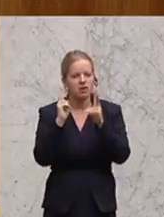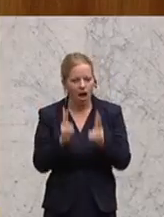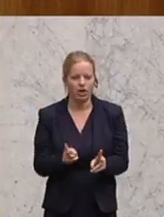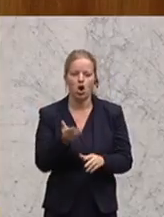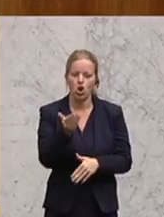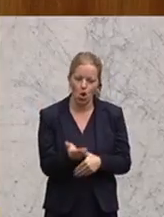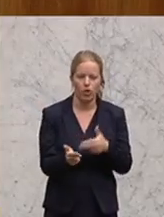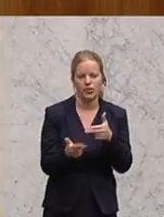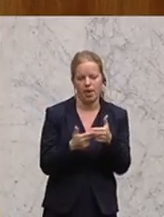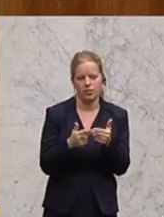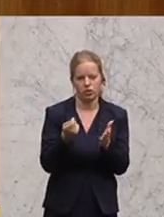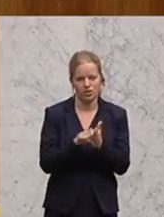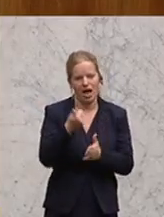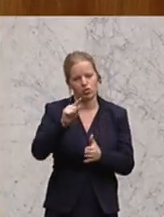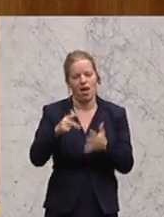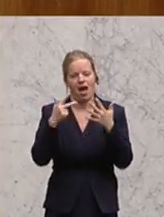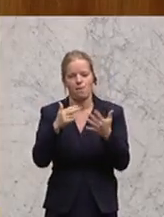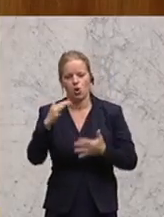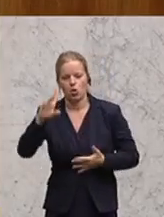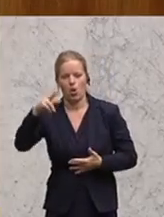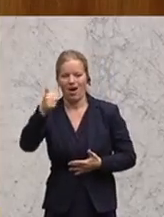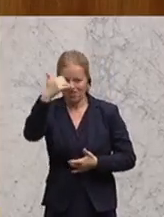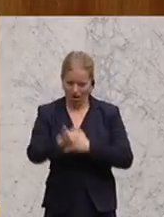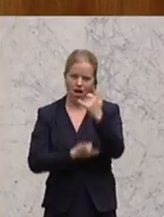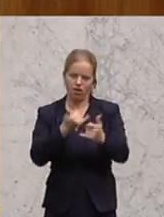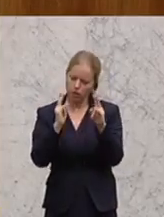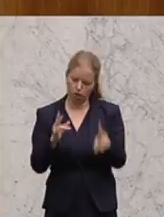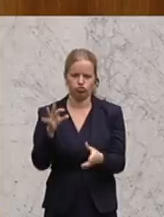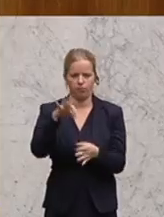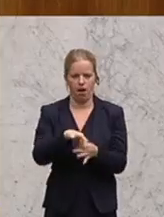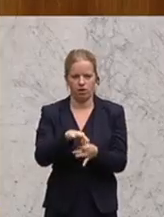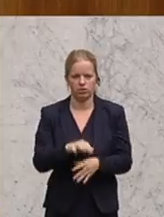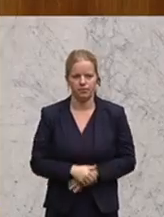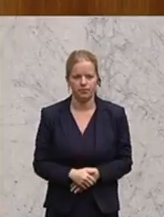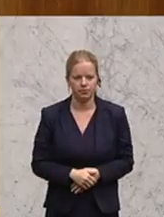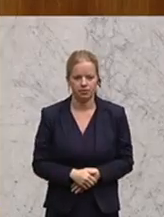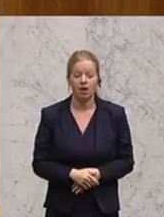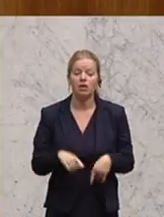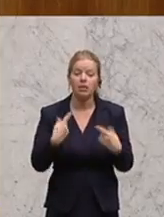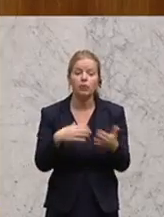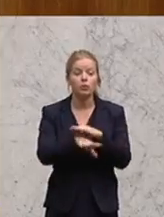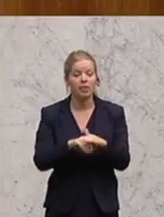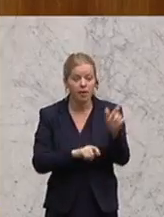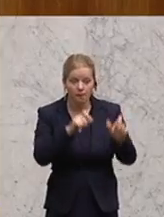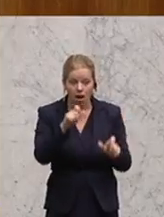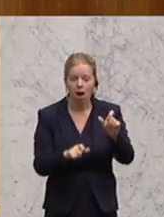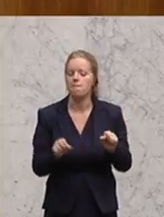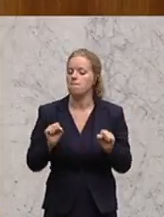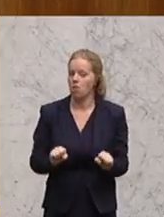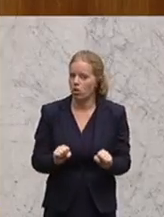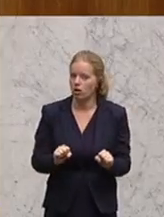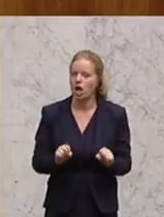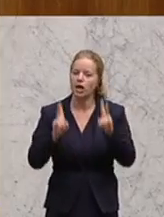Milliarden Euro im Jahr einsparen. Die Unternehmer wären dann wieder in der Lage, vermehrt in